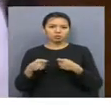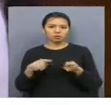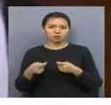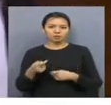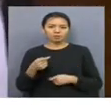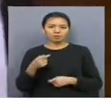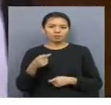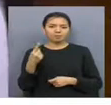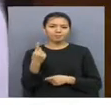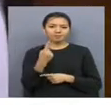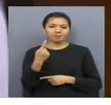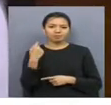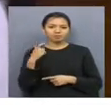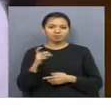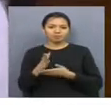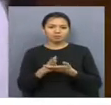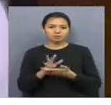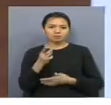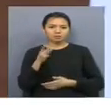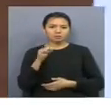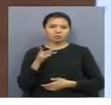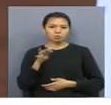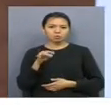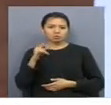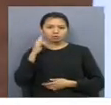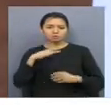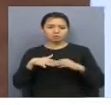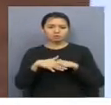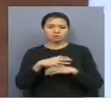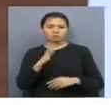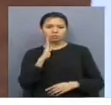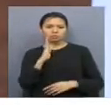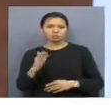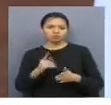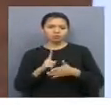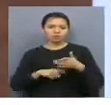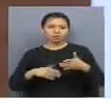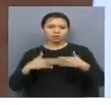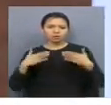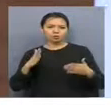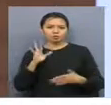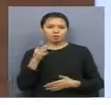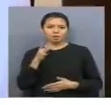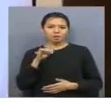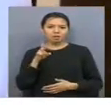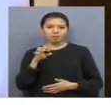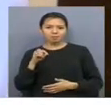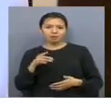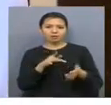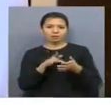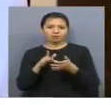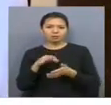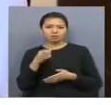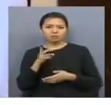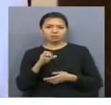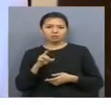Малдавияның тонғыш президентінің ғызы Мер Чеснегур Қазақстанның әлеуеті зор екеніне сенімді. Наталия Герімін құрорттың емфрақұрлыңын